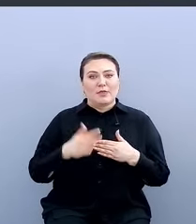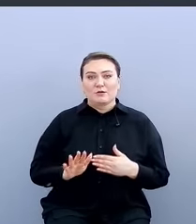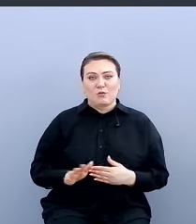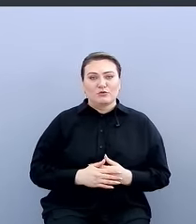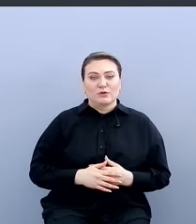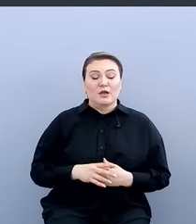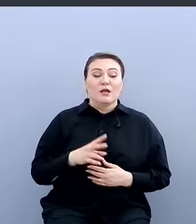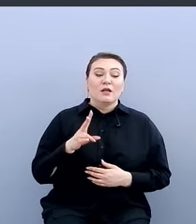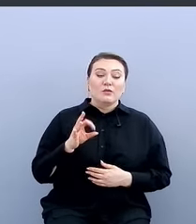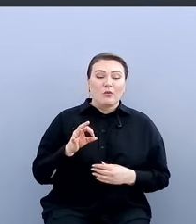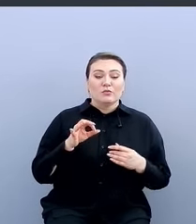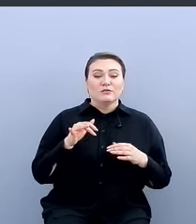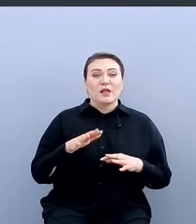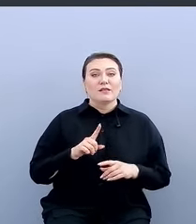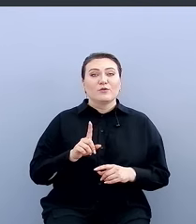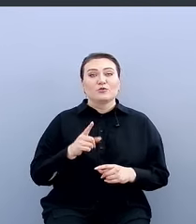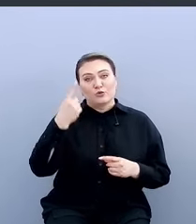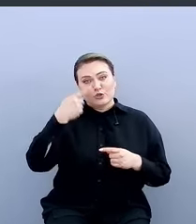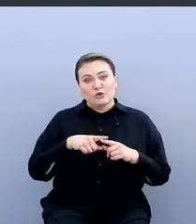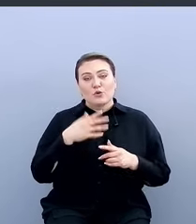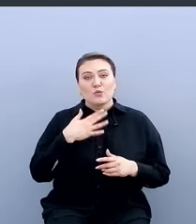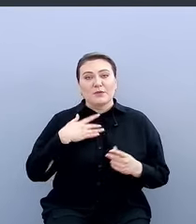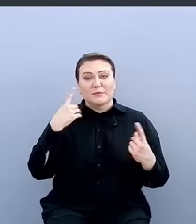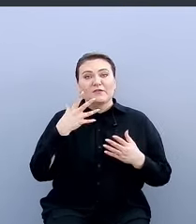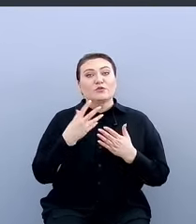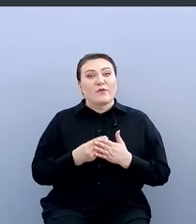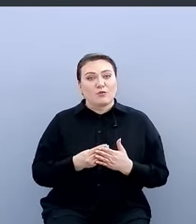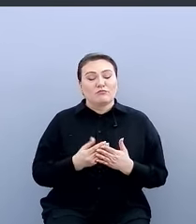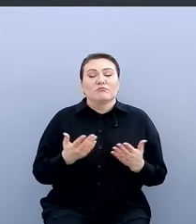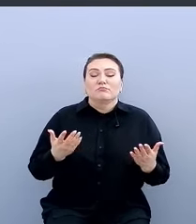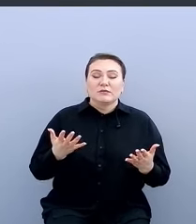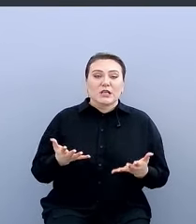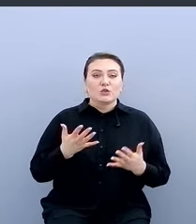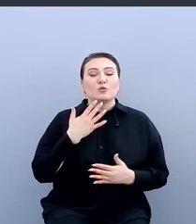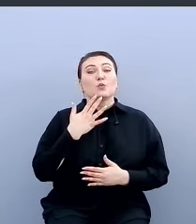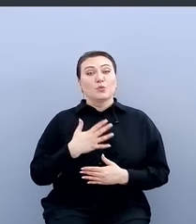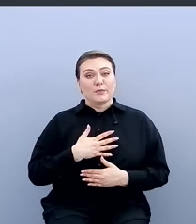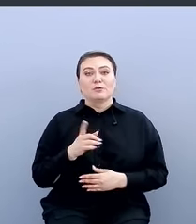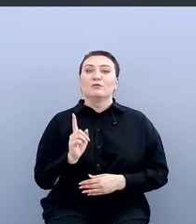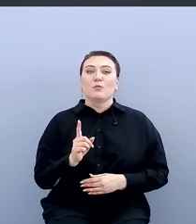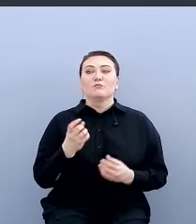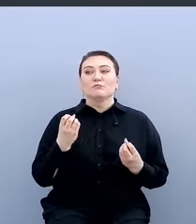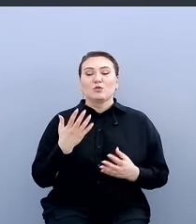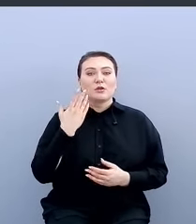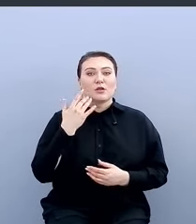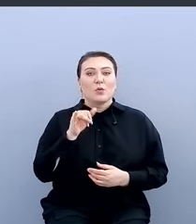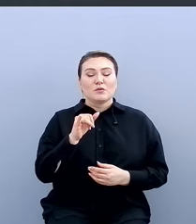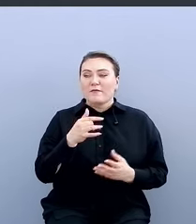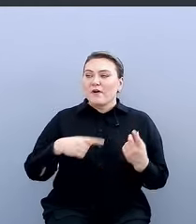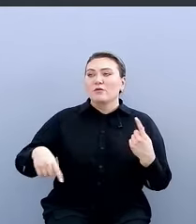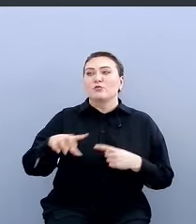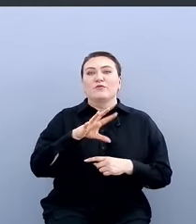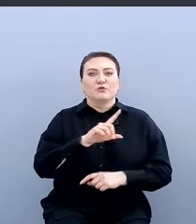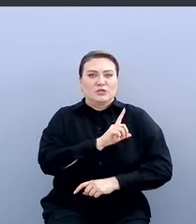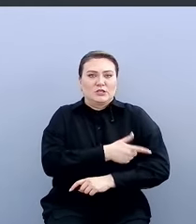инженеры любят изобретать все свое. Безусловно, конечно, любят, но просто когда у тебя вокруг все